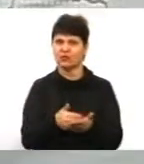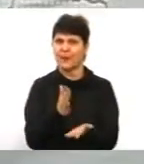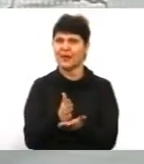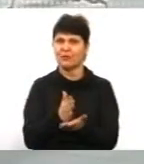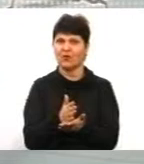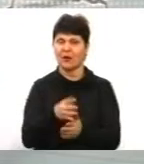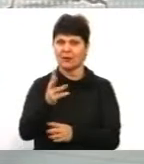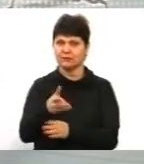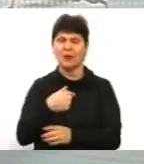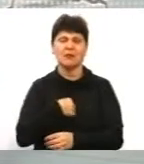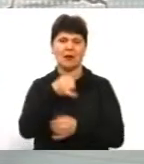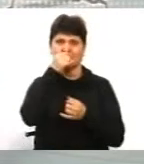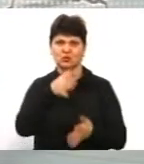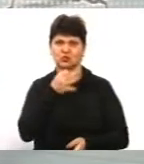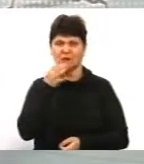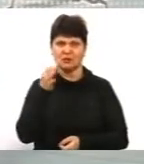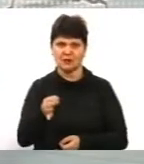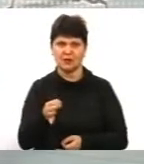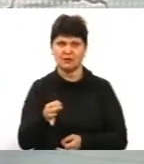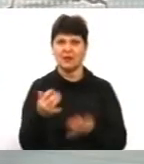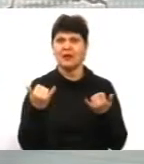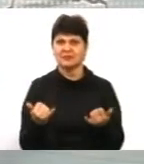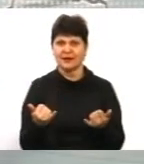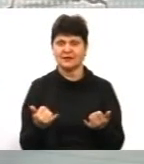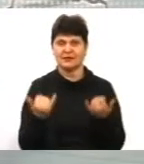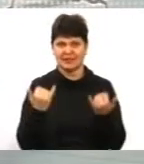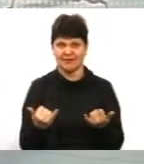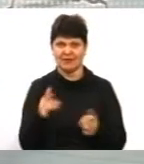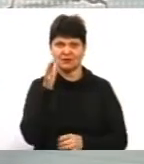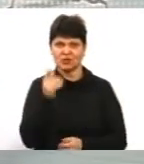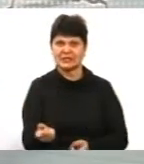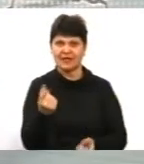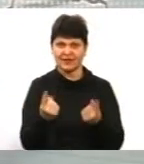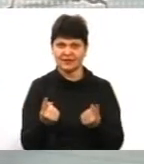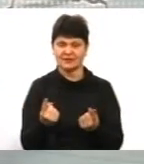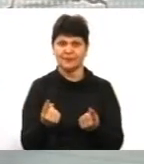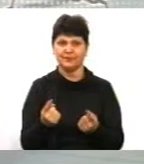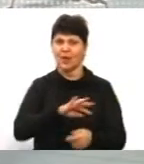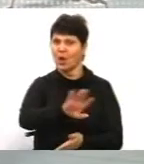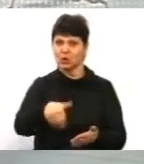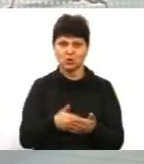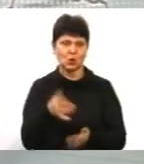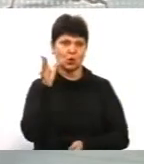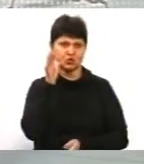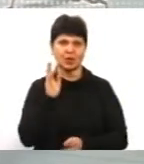можу розказати вам так, як вони зараз, на даний час з'явилися. До цього часу,